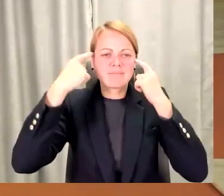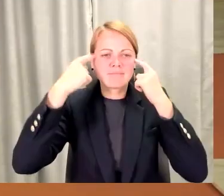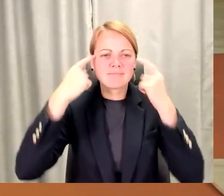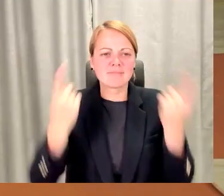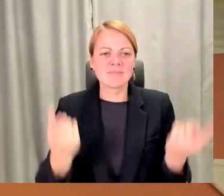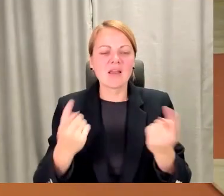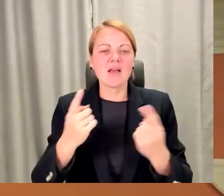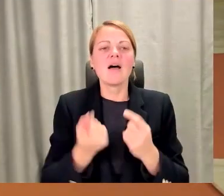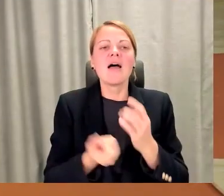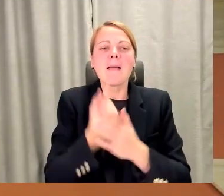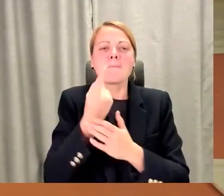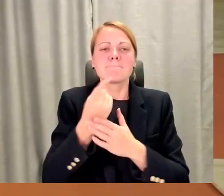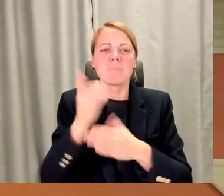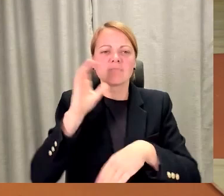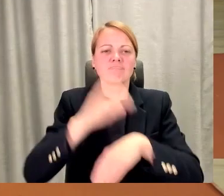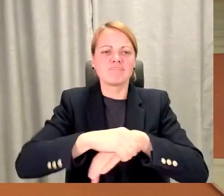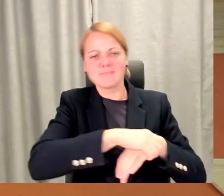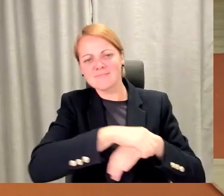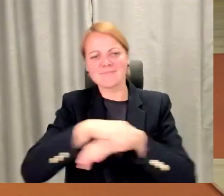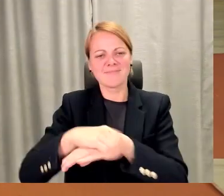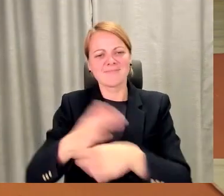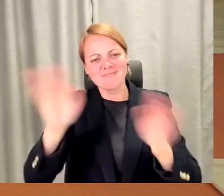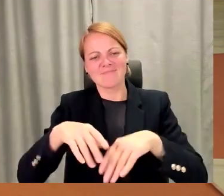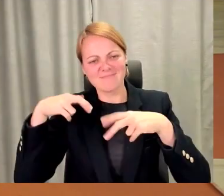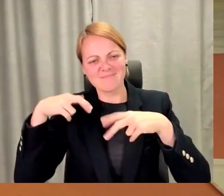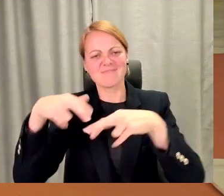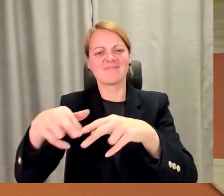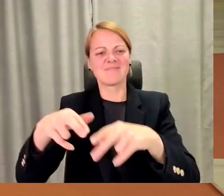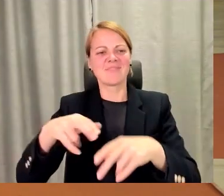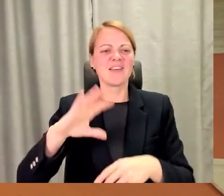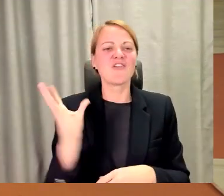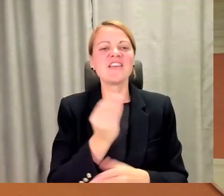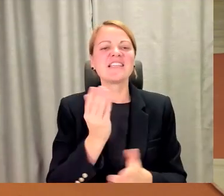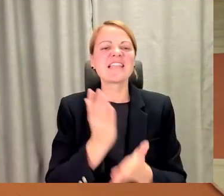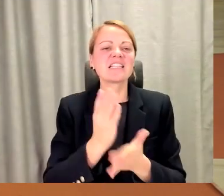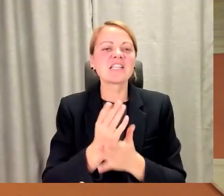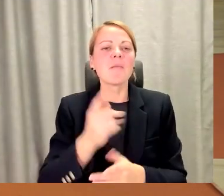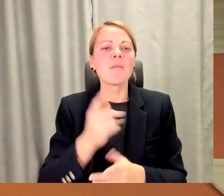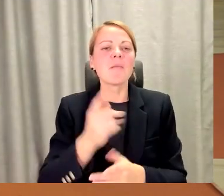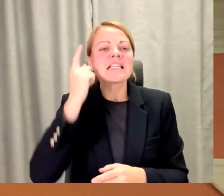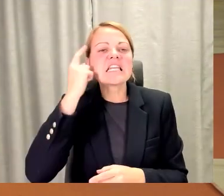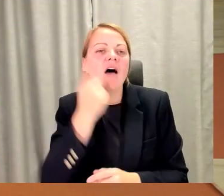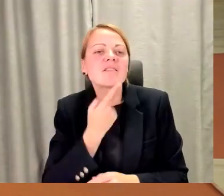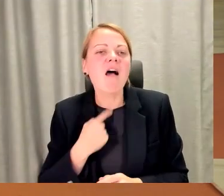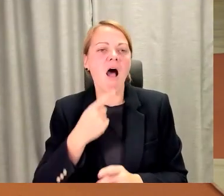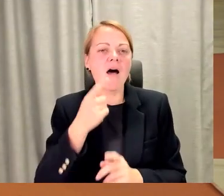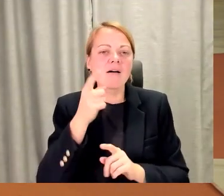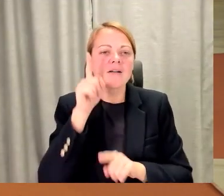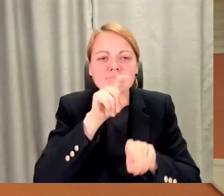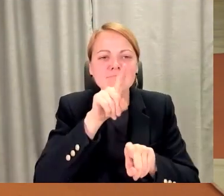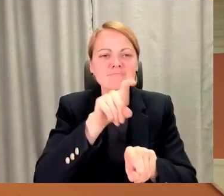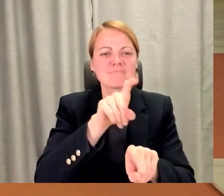Jā. Jā, viņiem vajag, patiesībā mēs visi esam zināti kā, nu visi esam motivēti tikai iedot vēl vairāk tā impuls. Viena lieta, ko es gribēju vēl pacelt